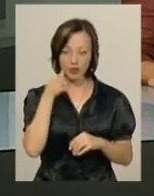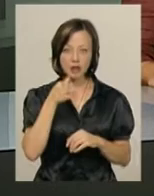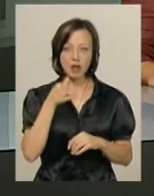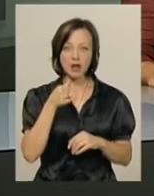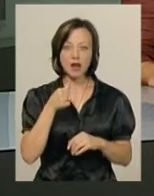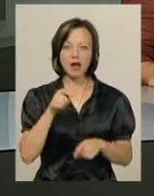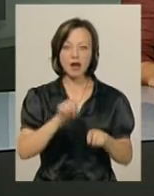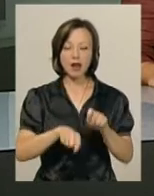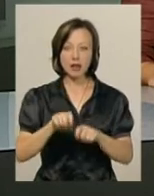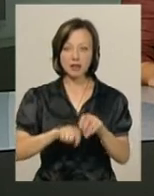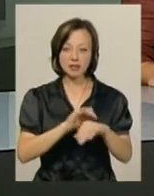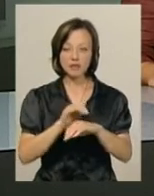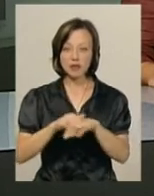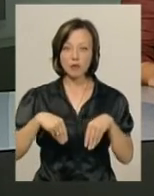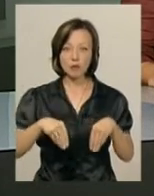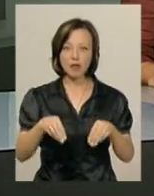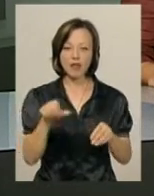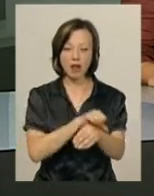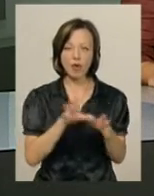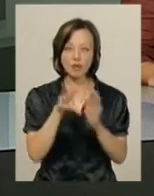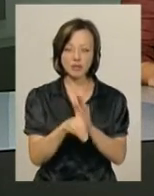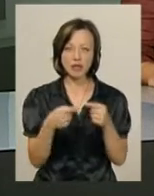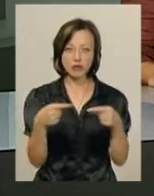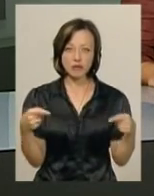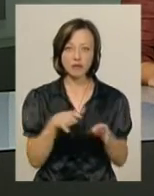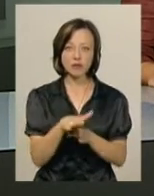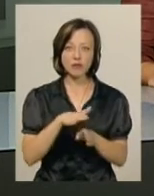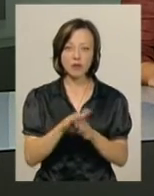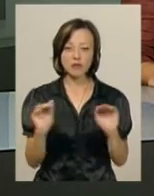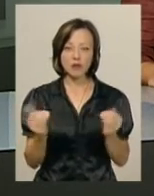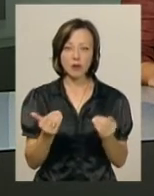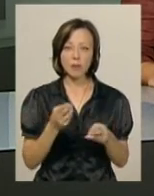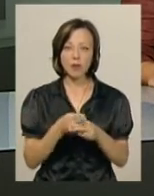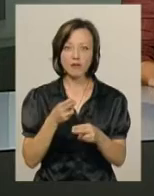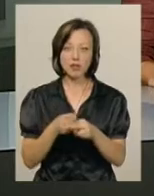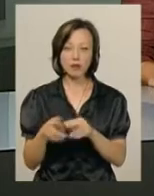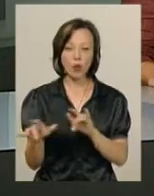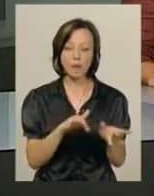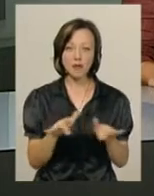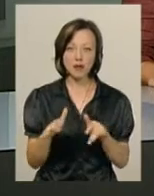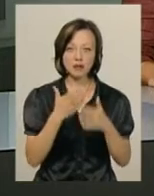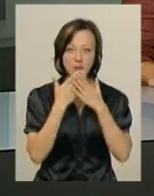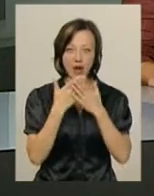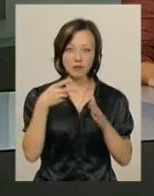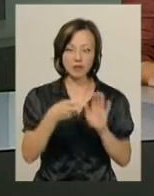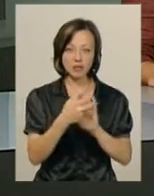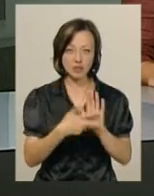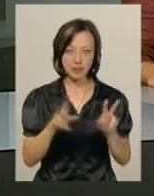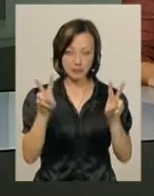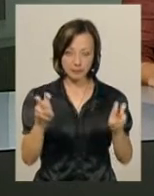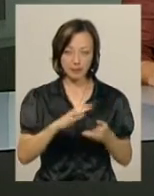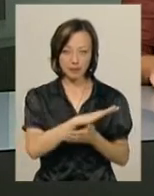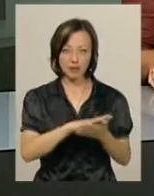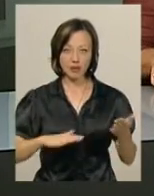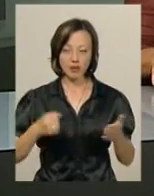Нагадаю, рейди з виявлення посіюв наркомісних речовин на Хмельниччині відбуваються у рамках профілактичної операції МАК-2018. Вона